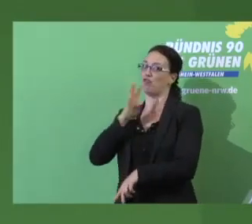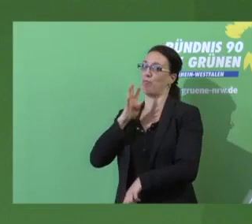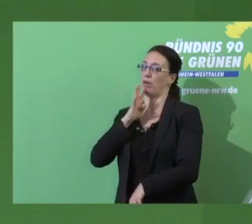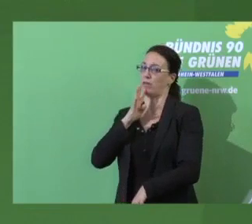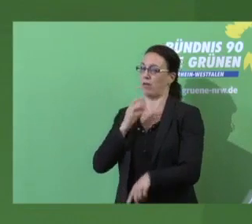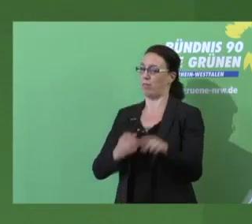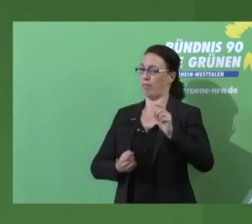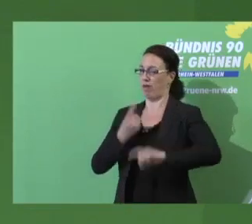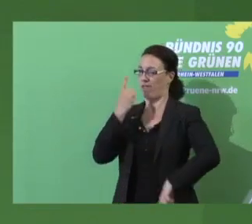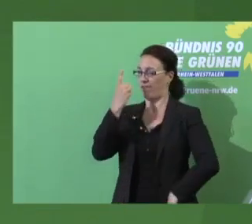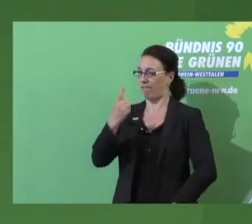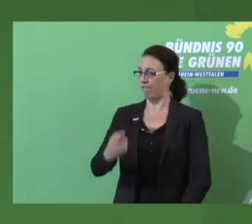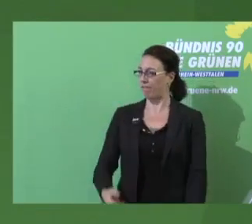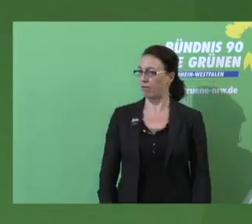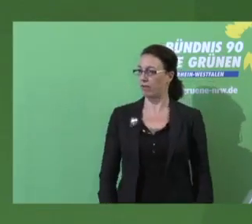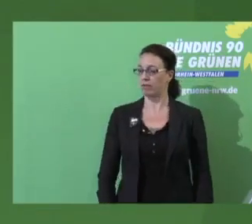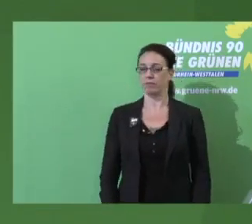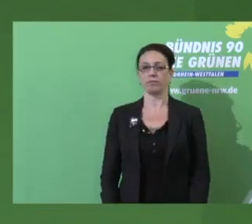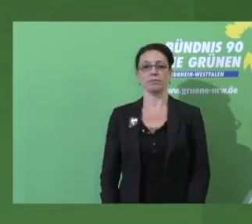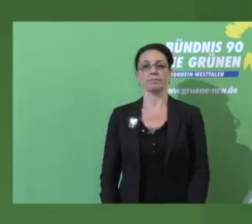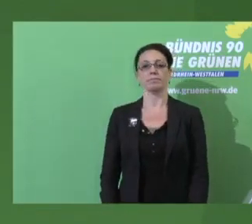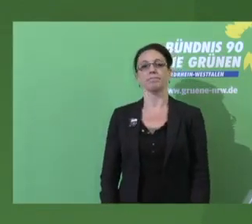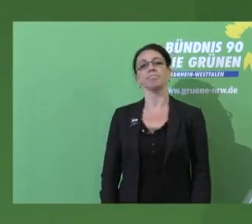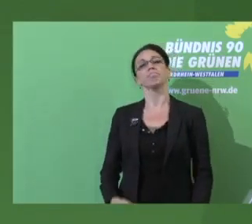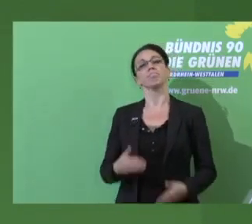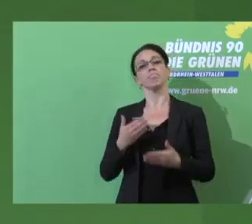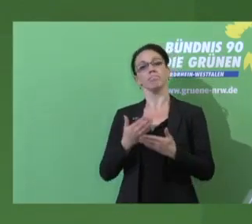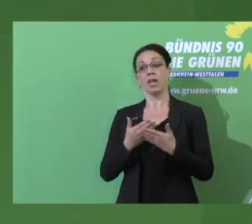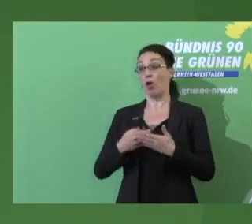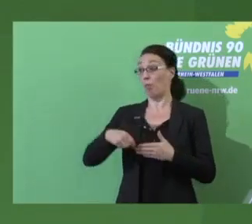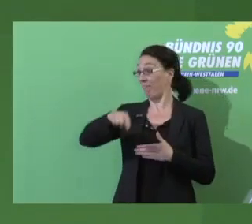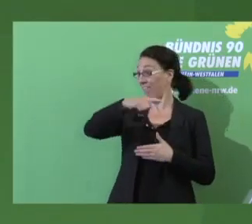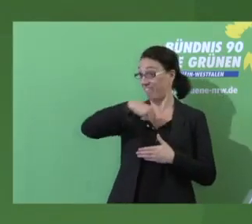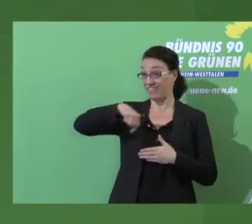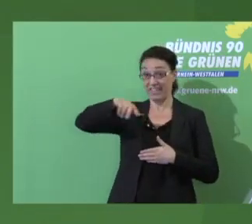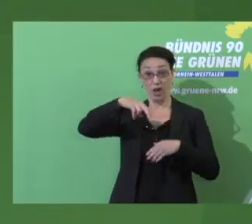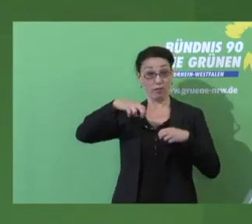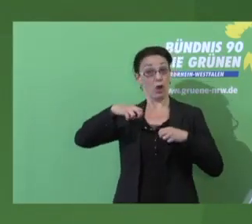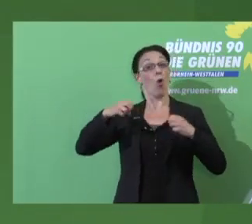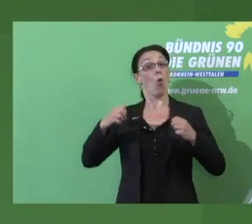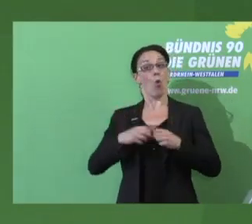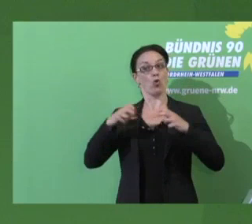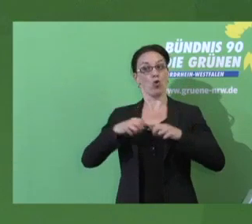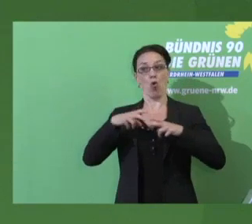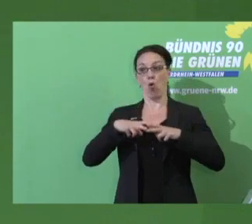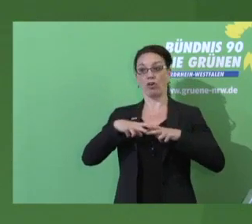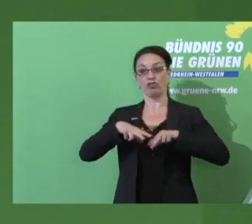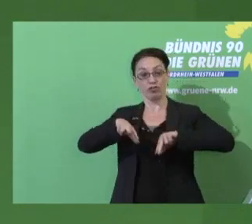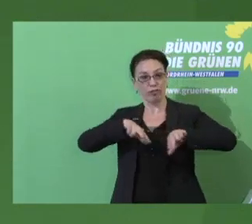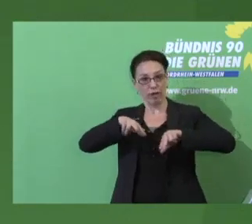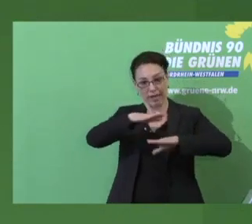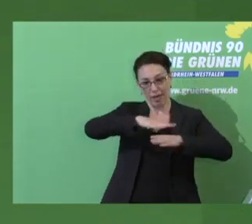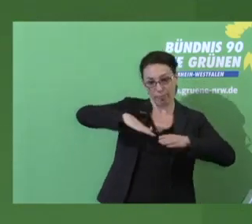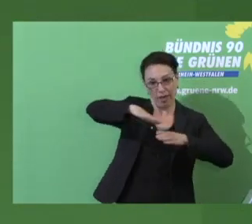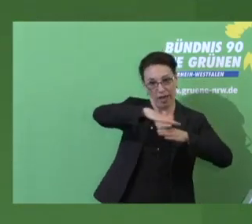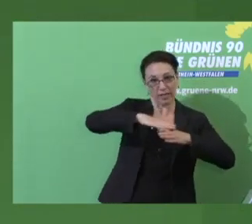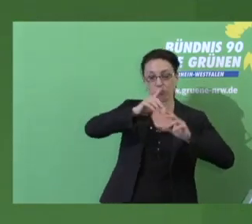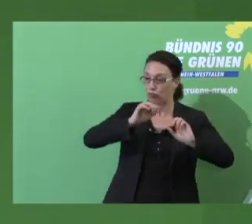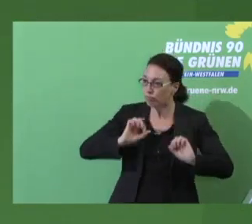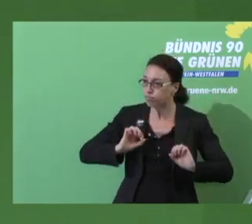mit Beton und mit dieser Klientelpolitik nicht zu erreichen. Und so sind wir als ökologischer Verkehrsklub darauf angewiesen, dass die Grünen